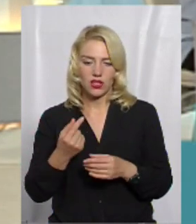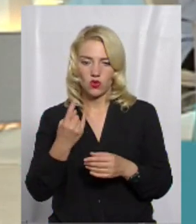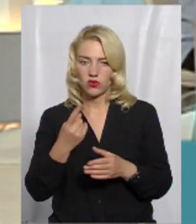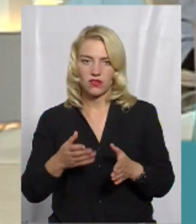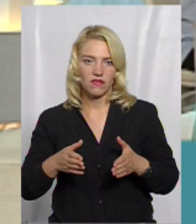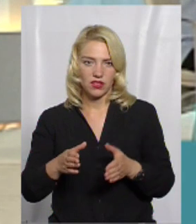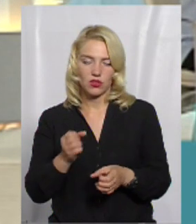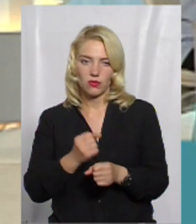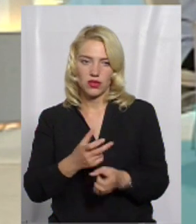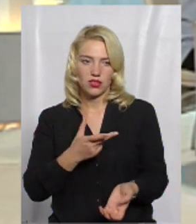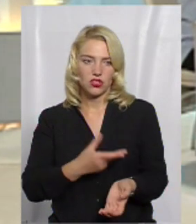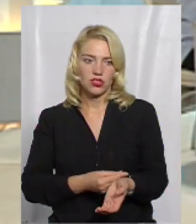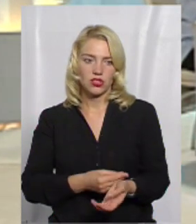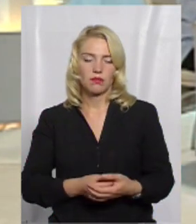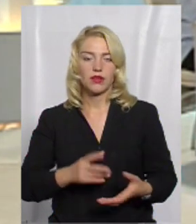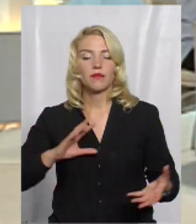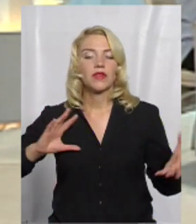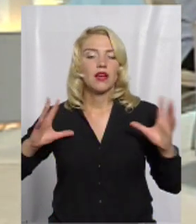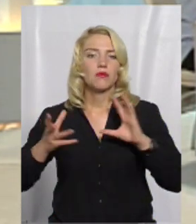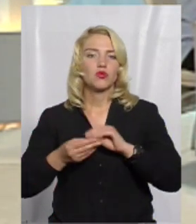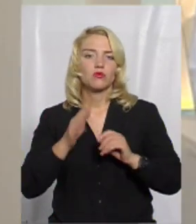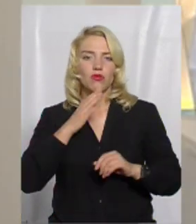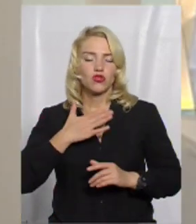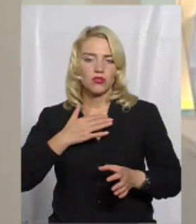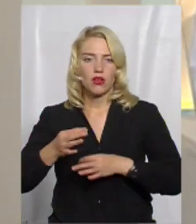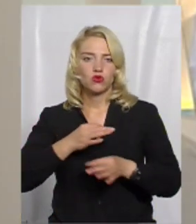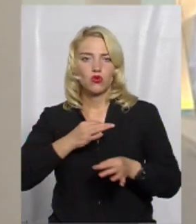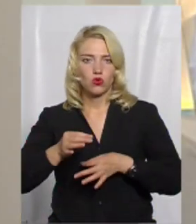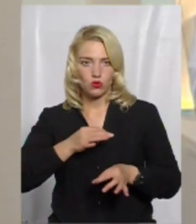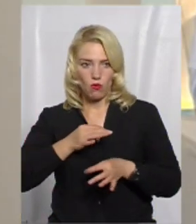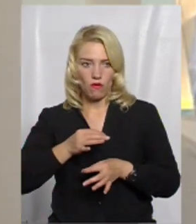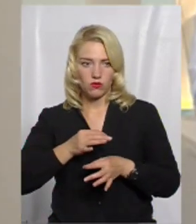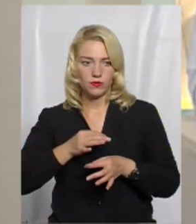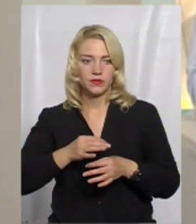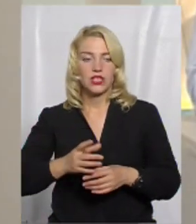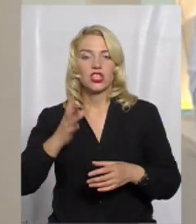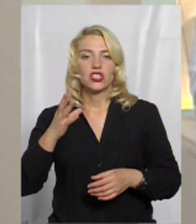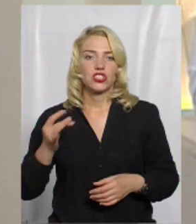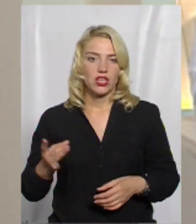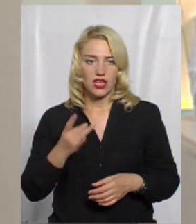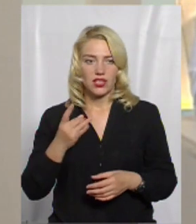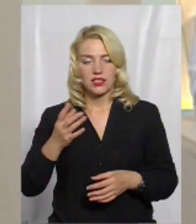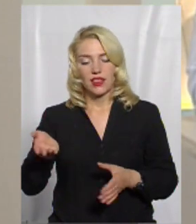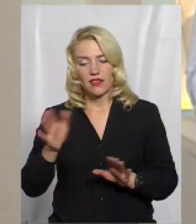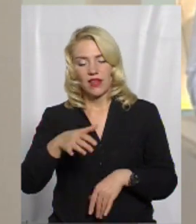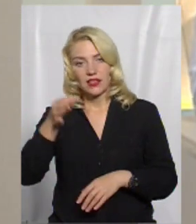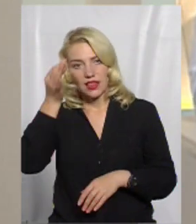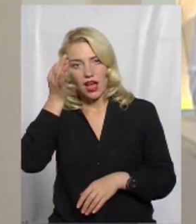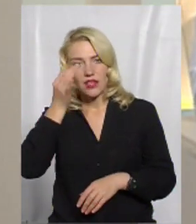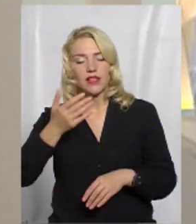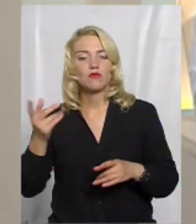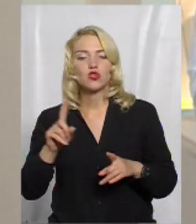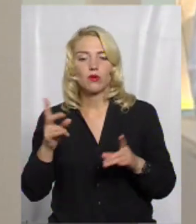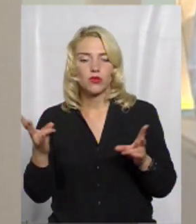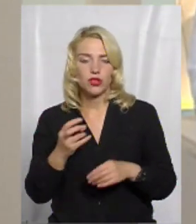вихід – робити щеплення. Підсумовуючи нашу розмову, ще раз. Давайте нагадаємо, що